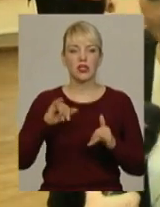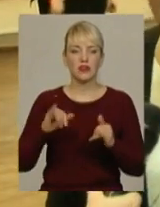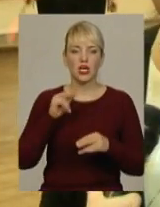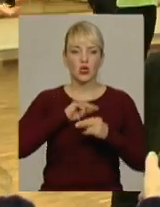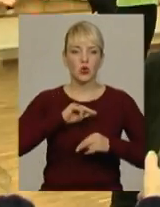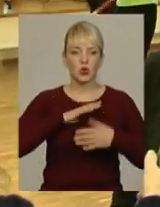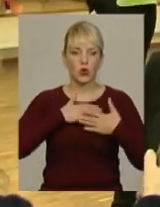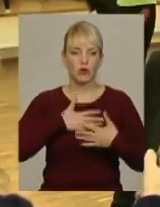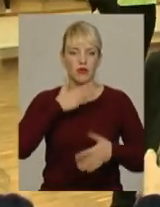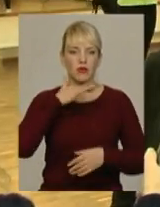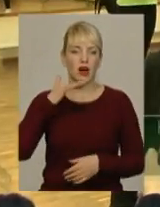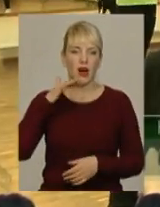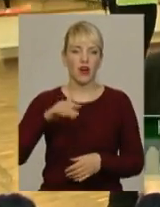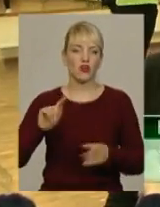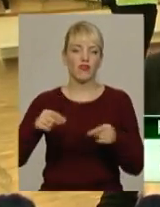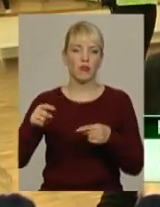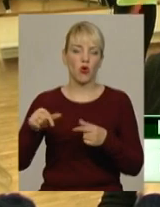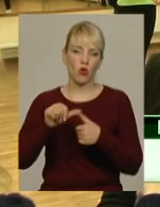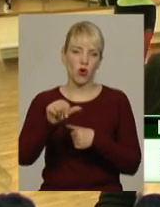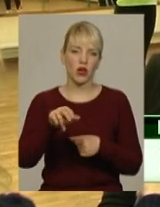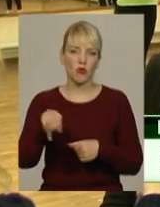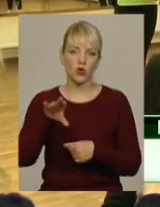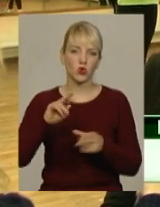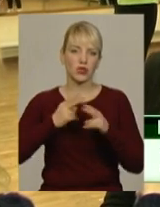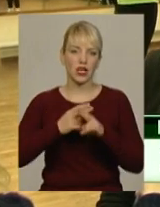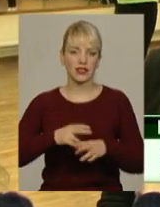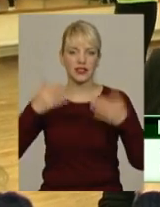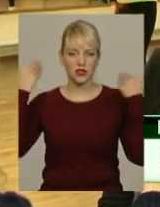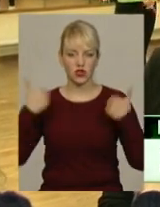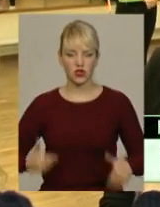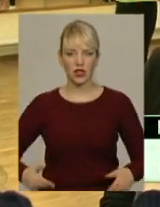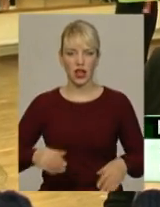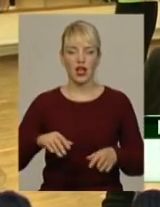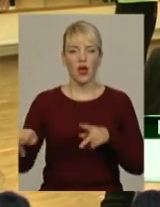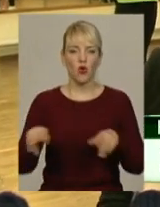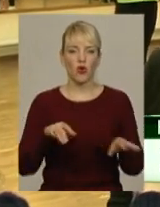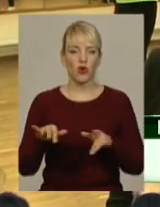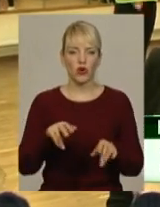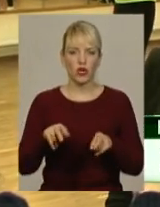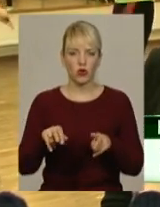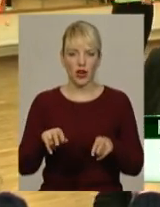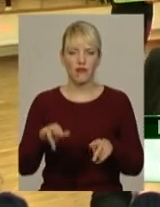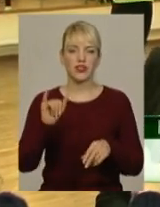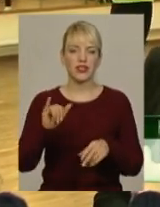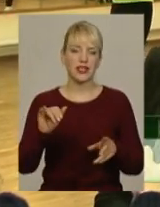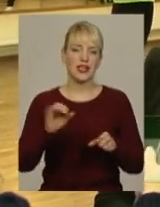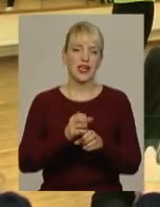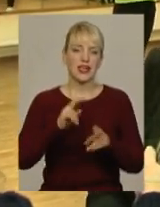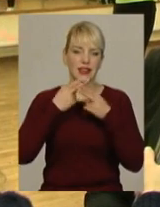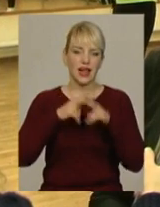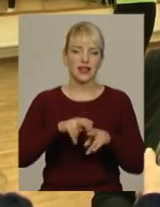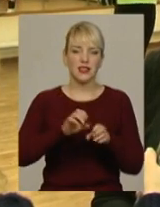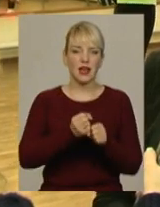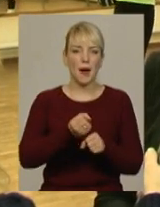трудолюбиві, багато вимог окремо, до техніка тіла, хореографія і техніка палички. То вони працюють,